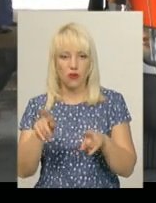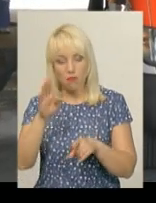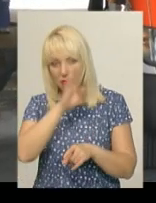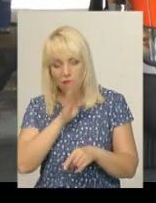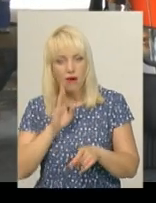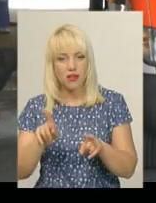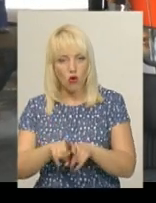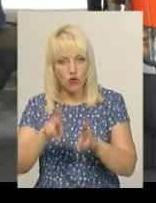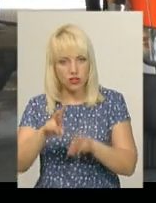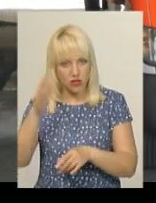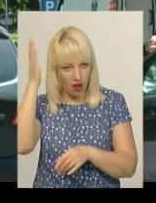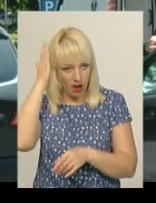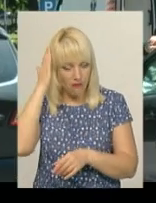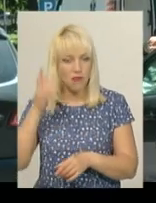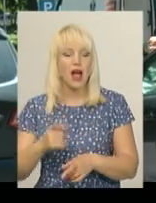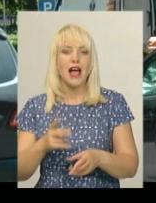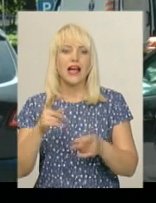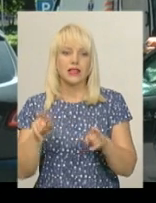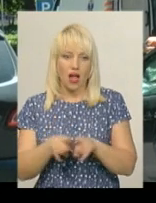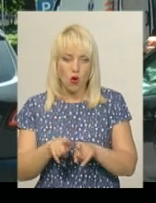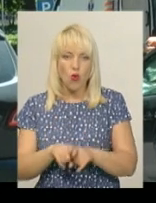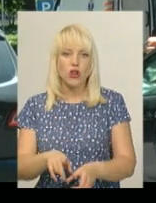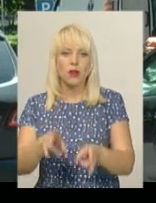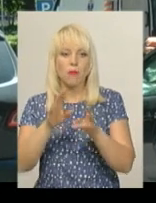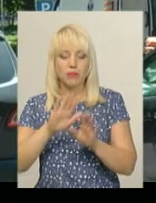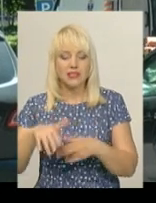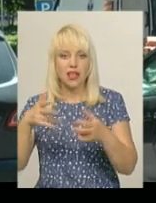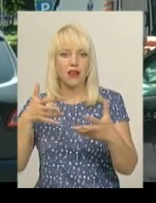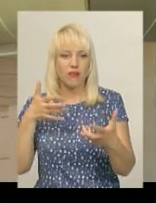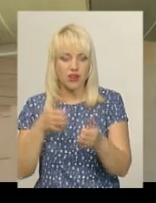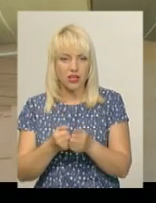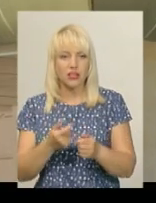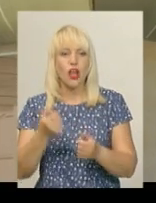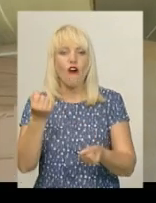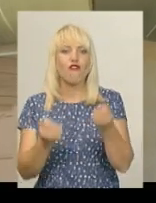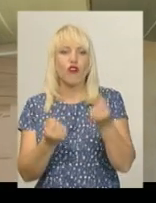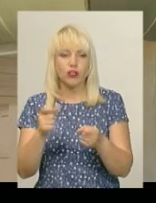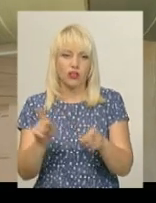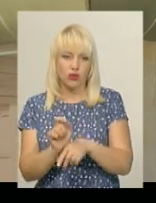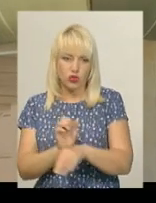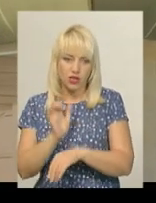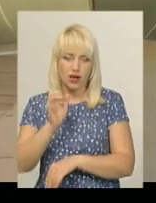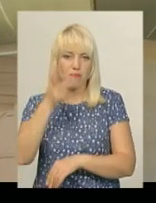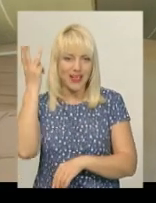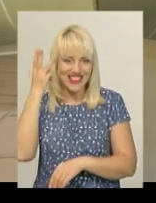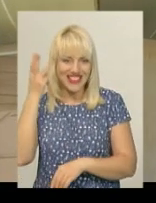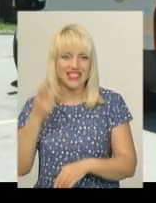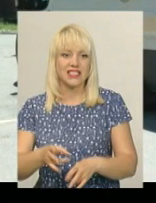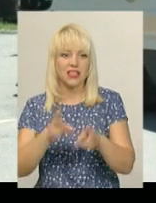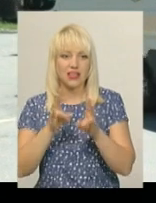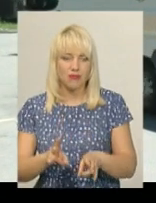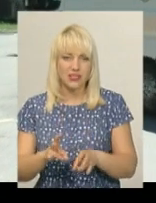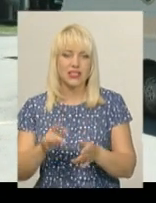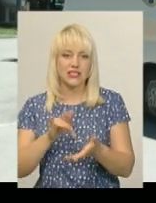Серед травмованих у ДТП є водій автівки Роман Миколаїв. Після аварії його у супроводі поліції доправили у Хмельницький міський травмцентр.